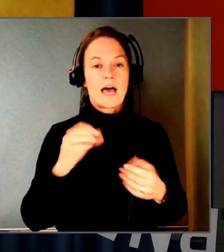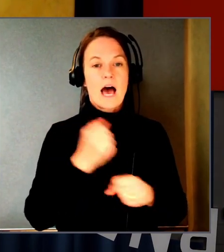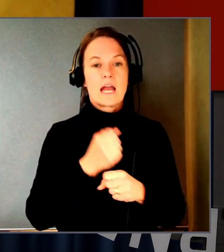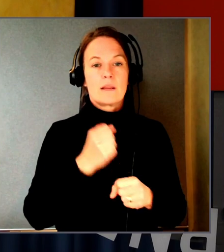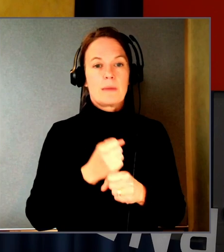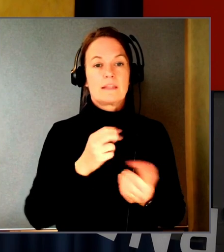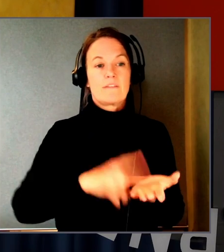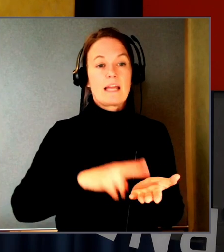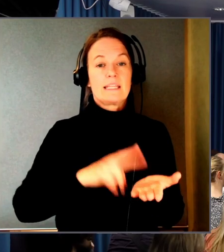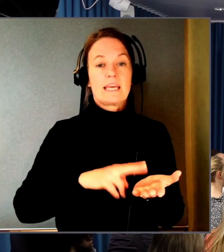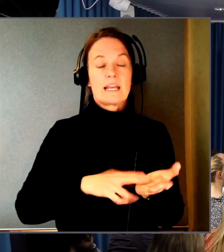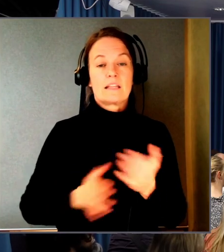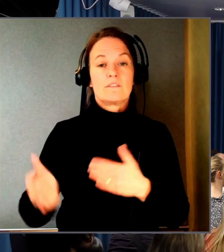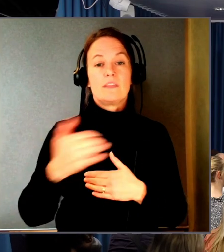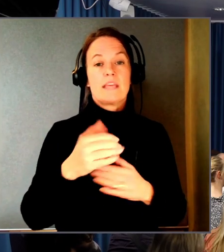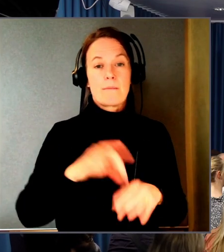upp det exempel. Tack.